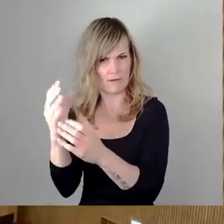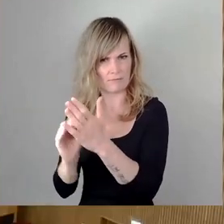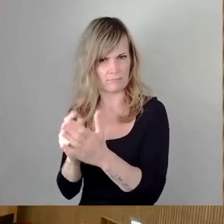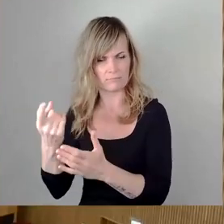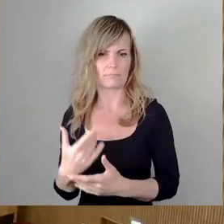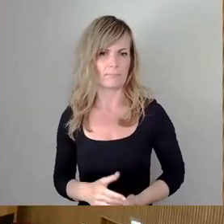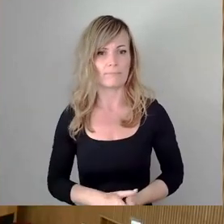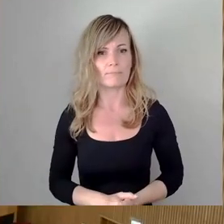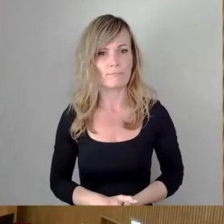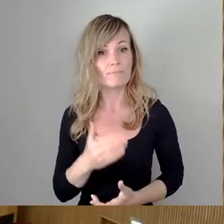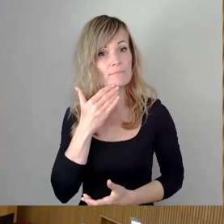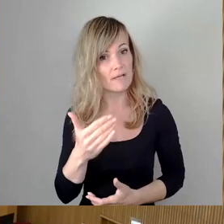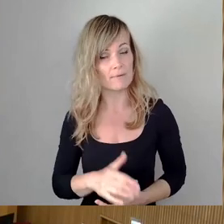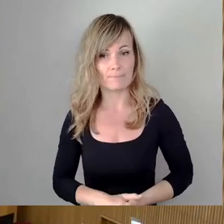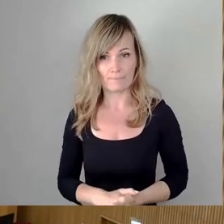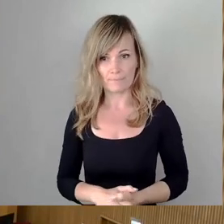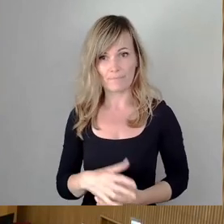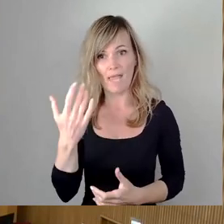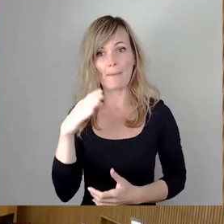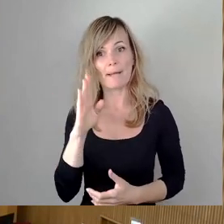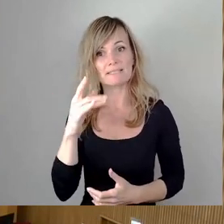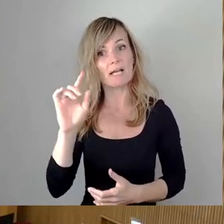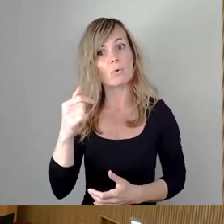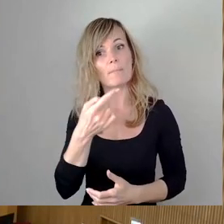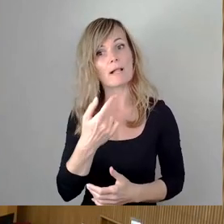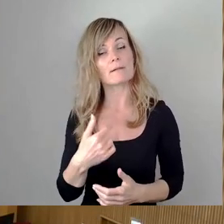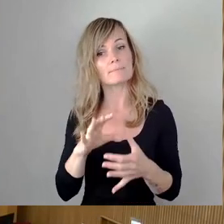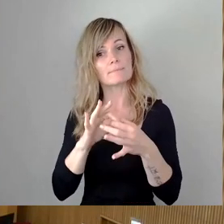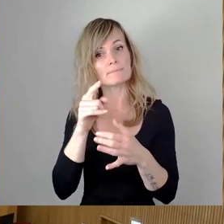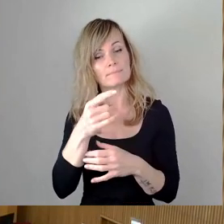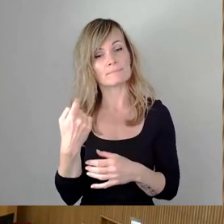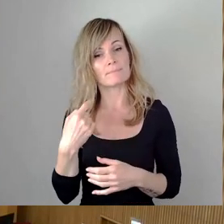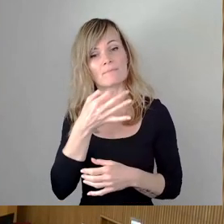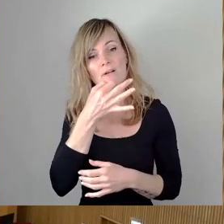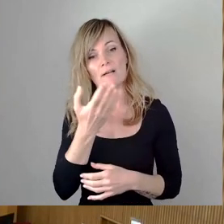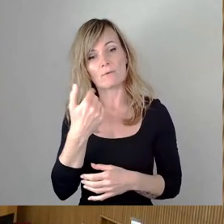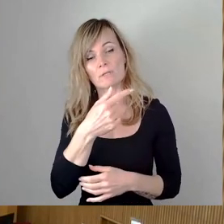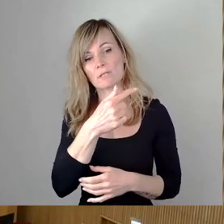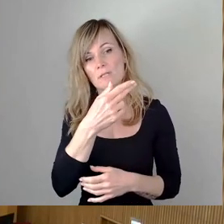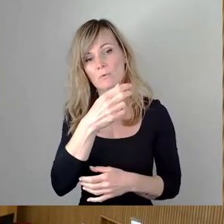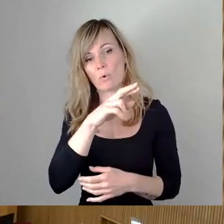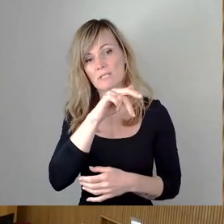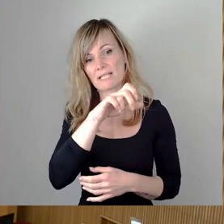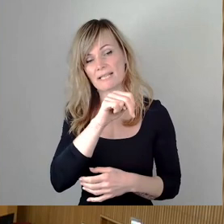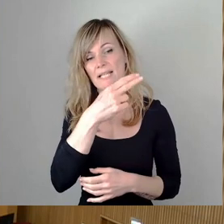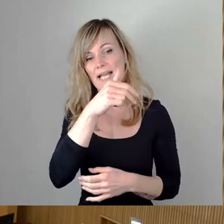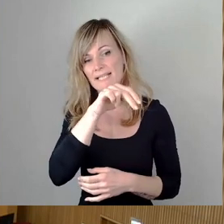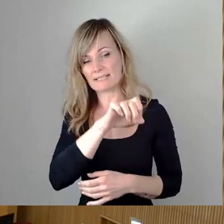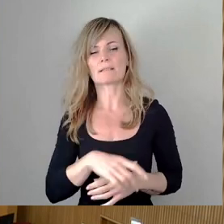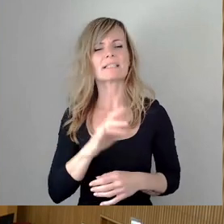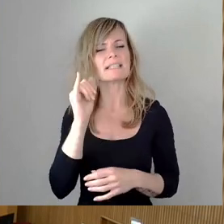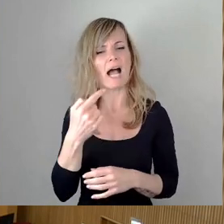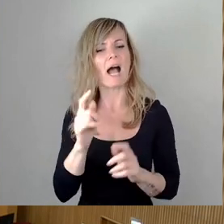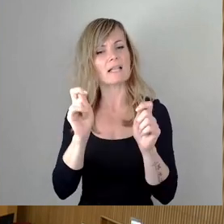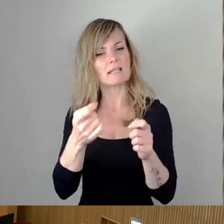danke dann Herr Pratzka noch mal zu dem zur Frage von Thorsten Hans Ja der Antrag bezog sich zuerst